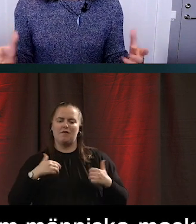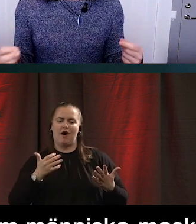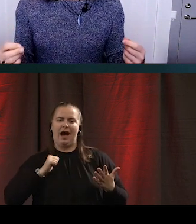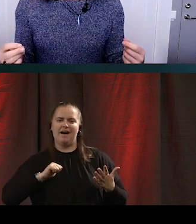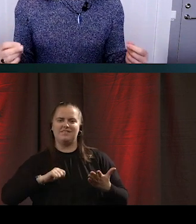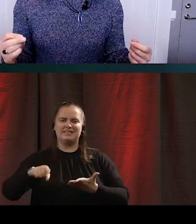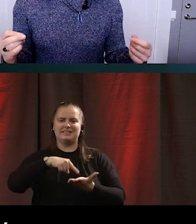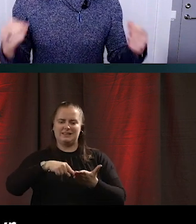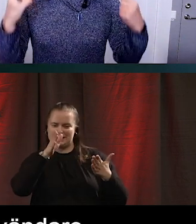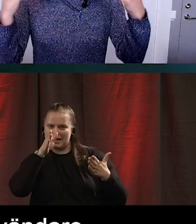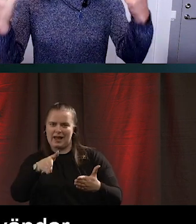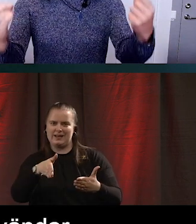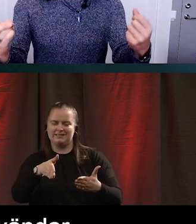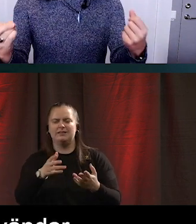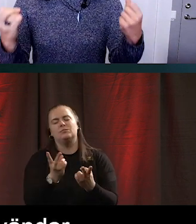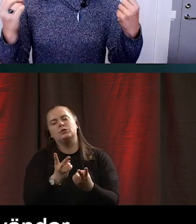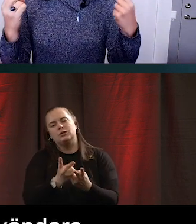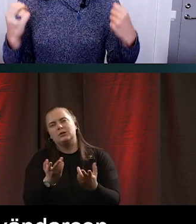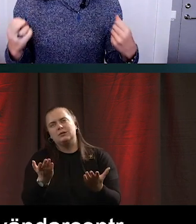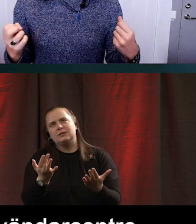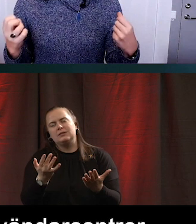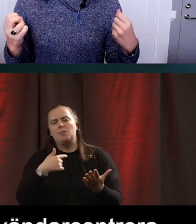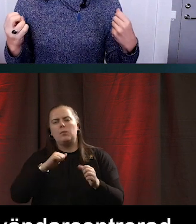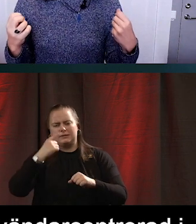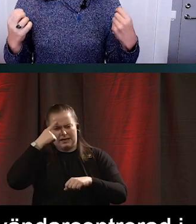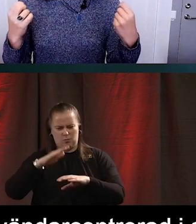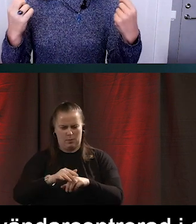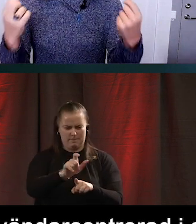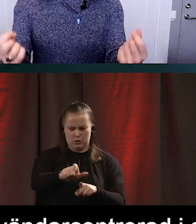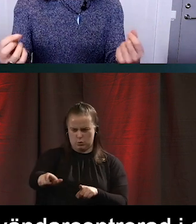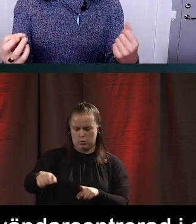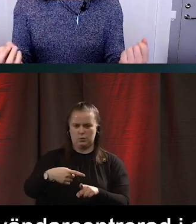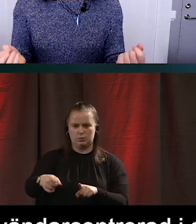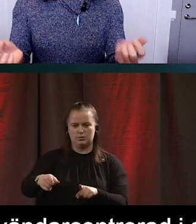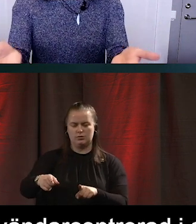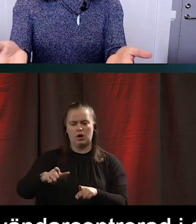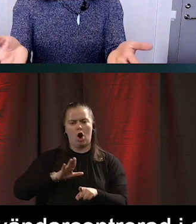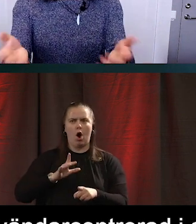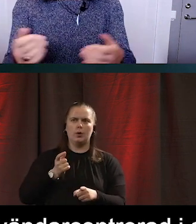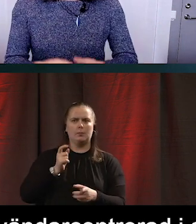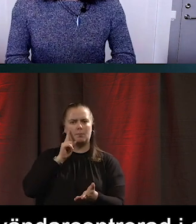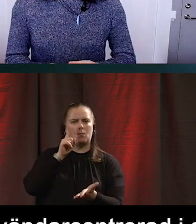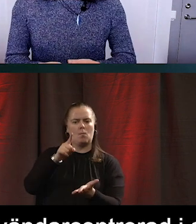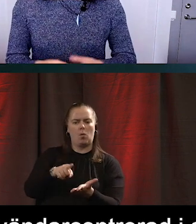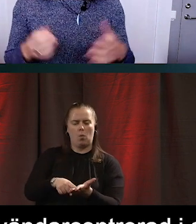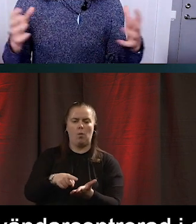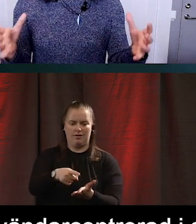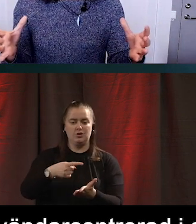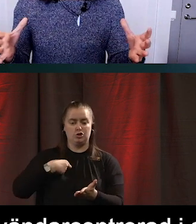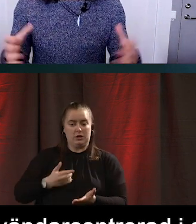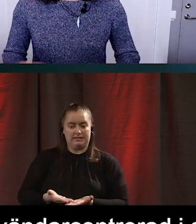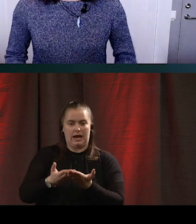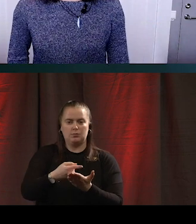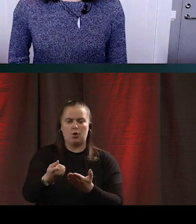med betydelsen att man tänker på personen som har ett visst mål man ska hjälpa dem uppfylla. Och man